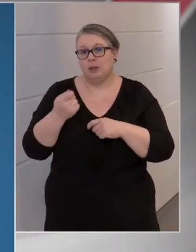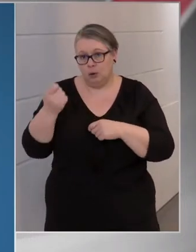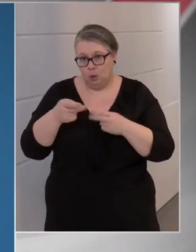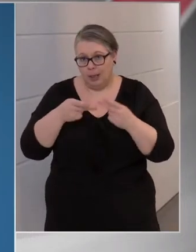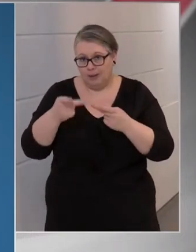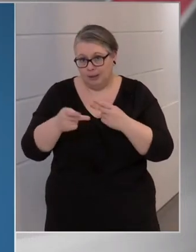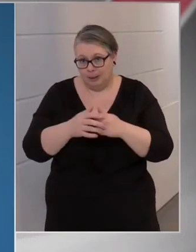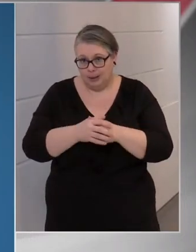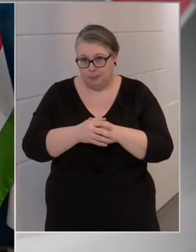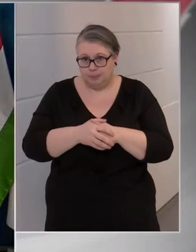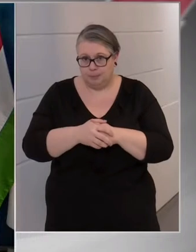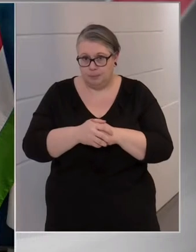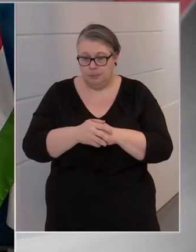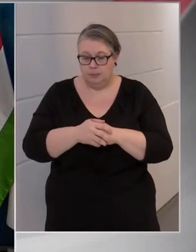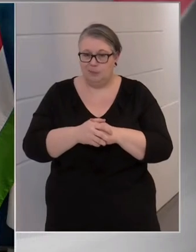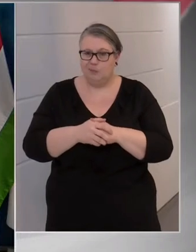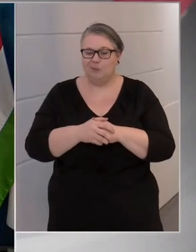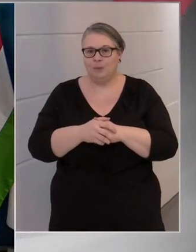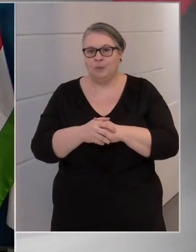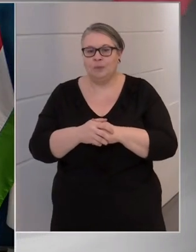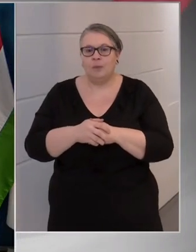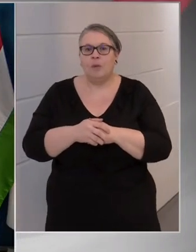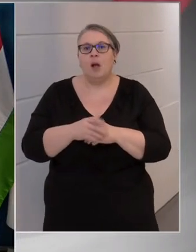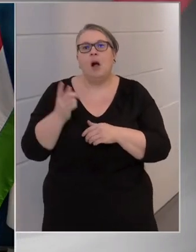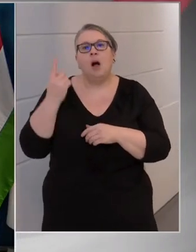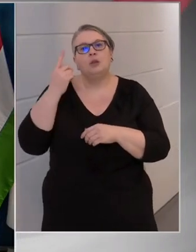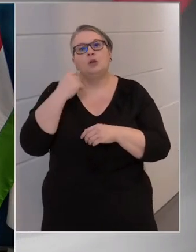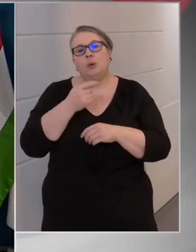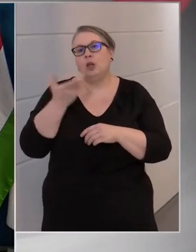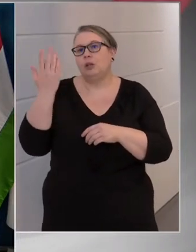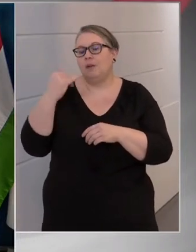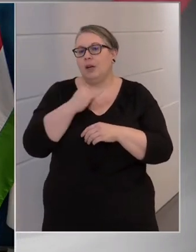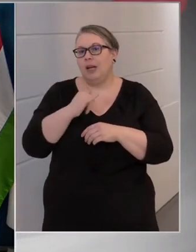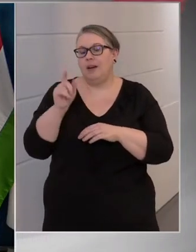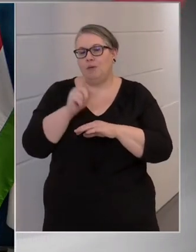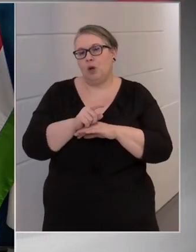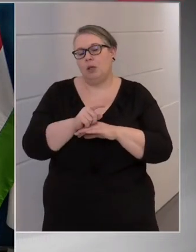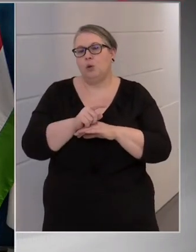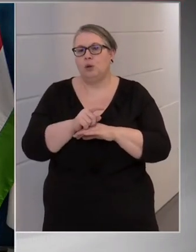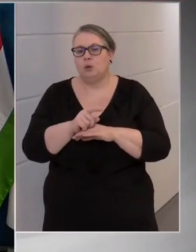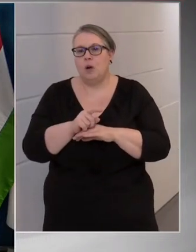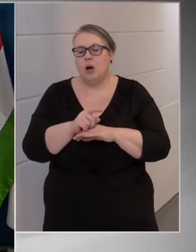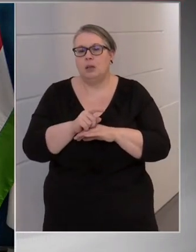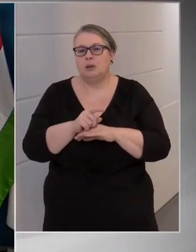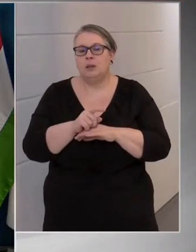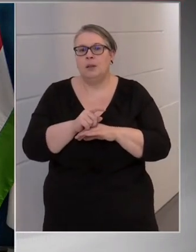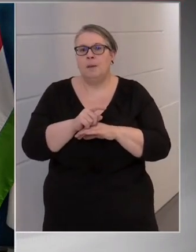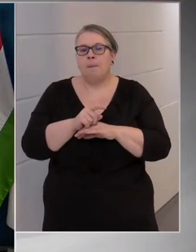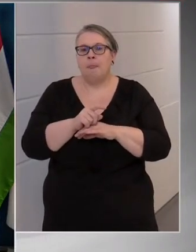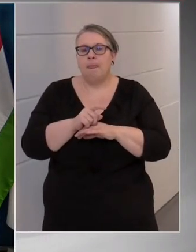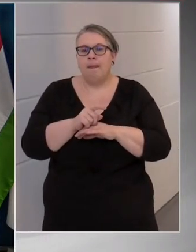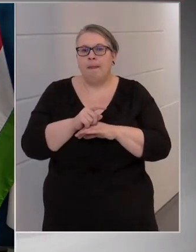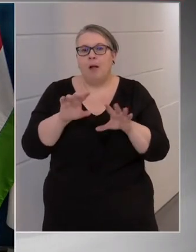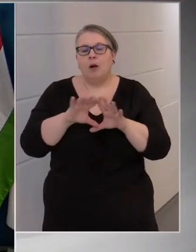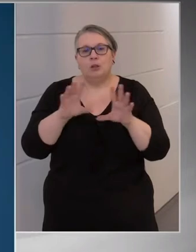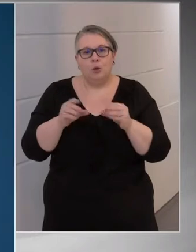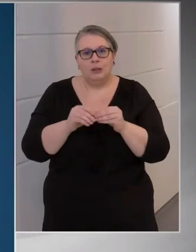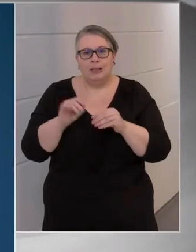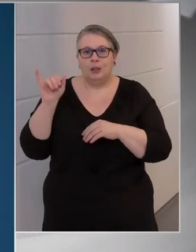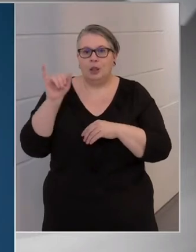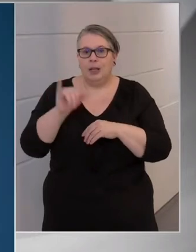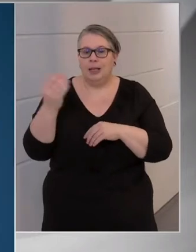adókedvezményt? Azt tudjuk, hogy a tavalyi évre vonatkozóan, hogy az összes